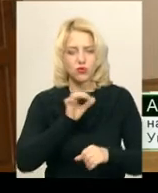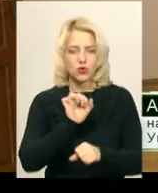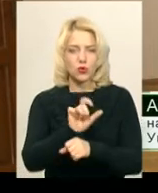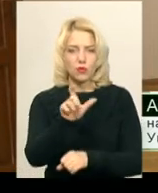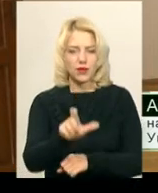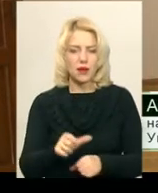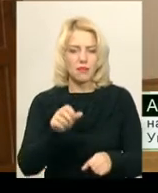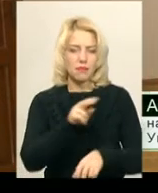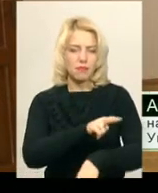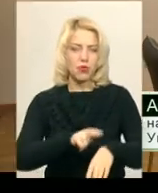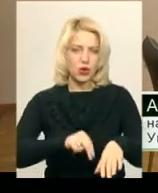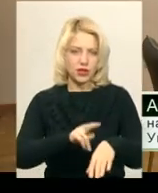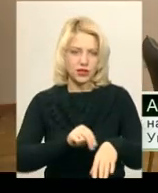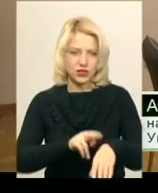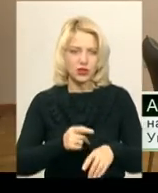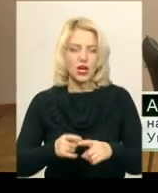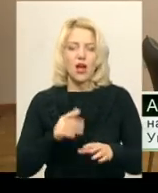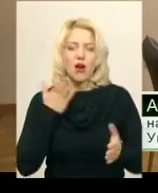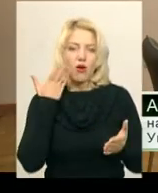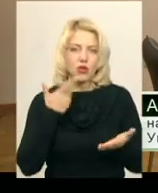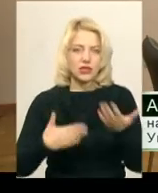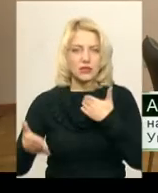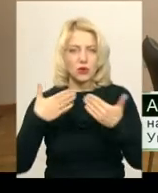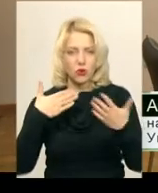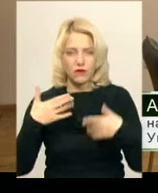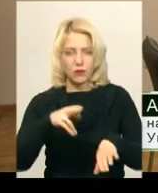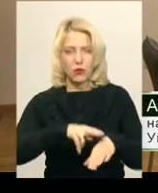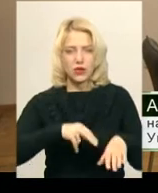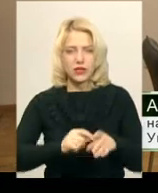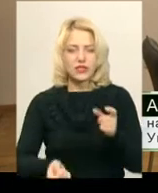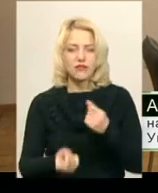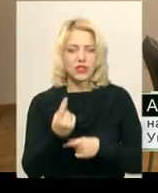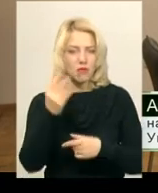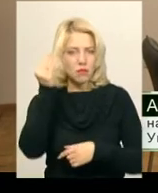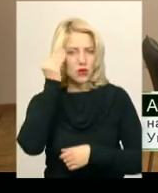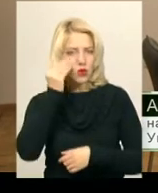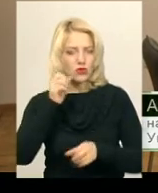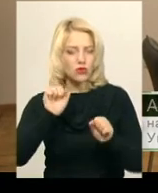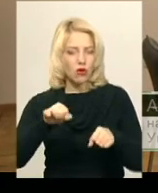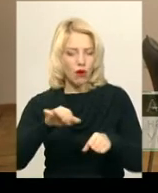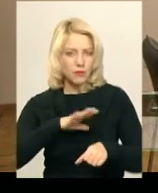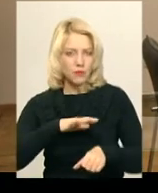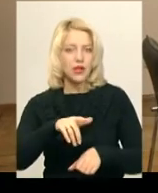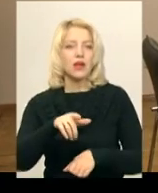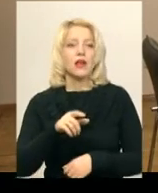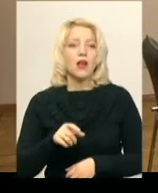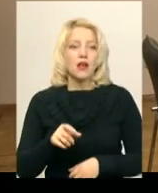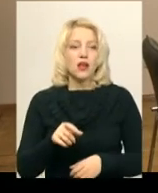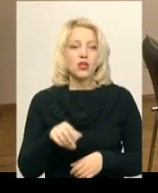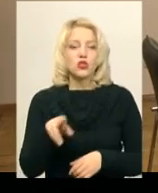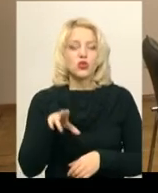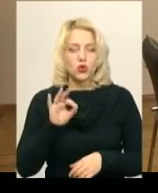працівниками патрульної поліції. В процесі спілкування у працівників патрульної поліції виникли підозри стосовно перебування водія